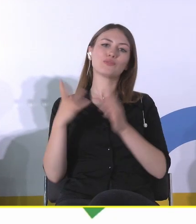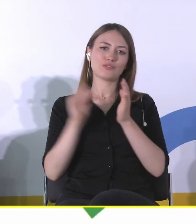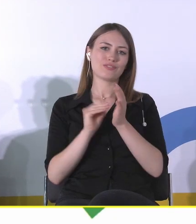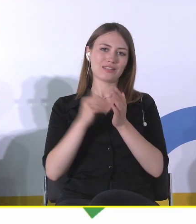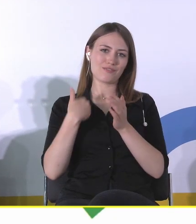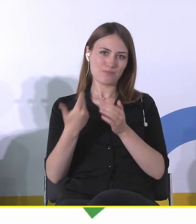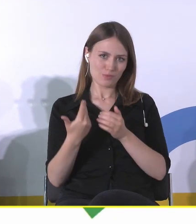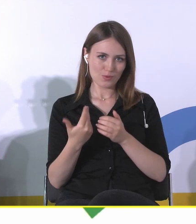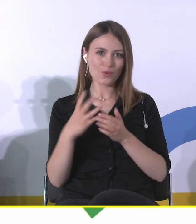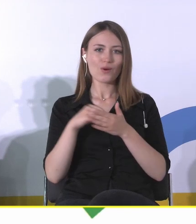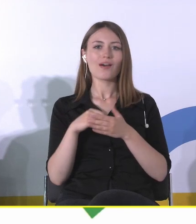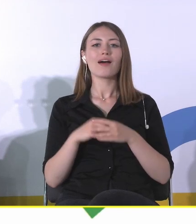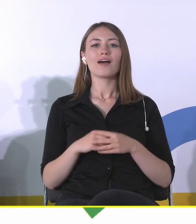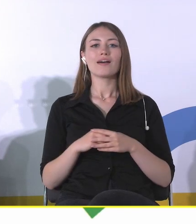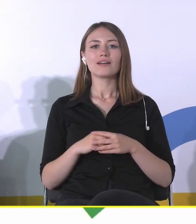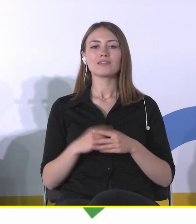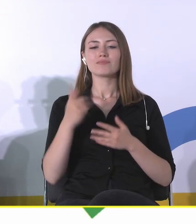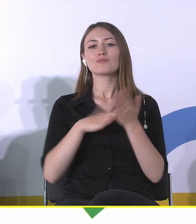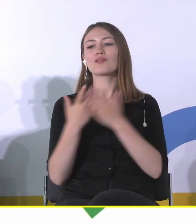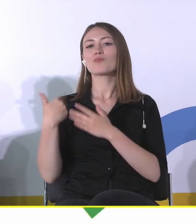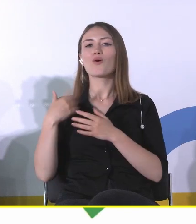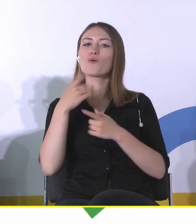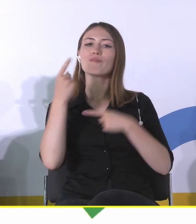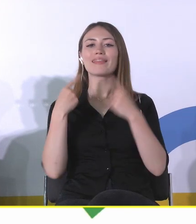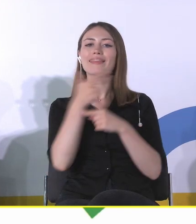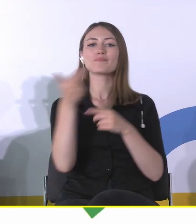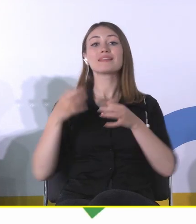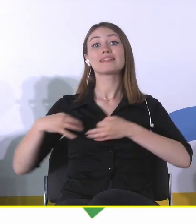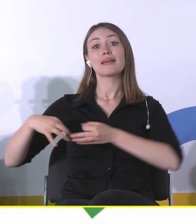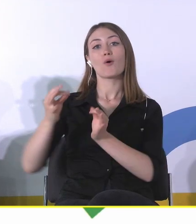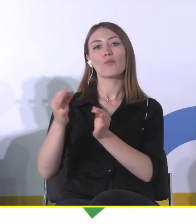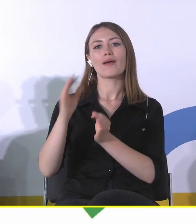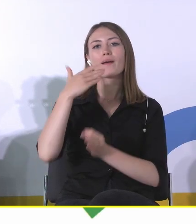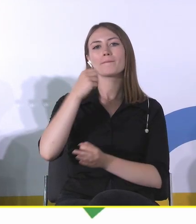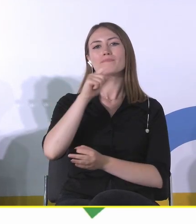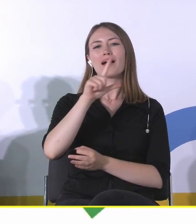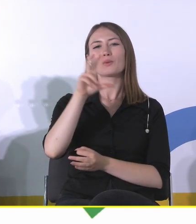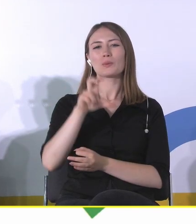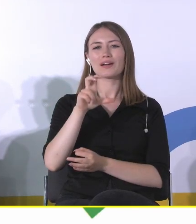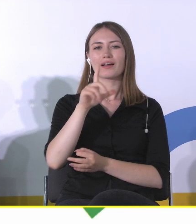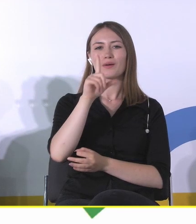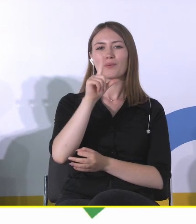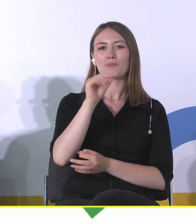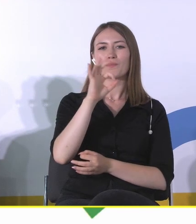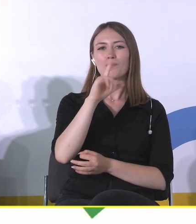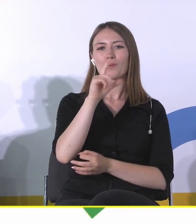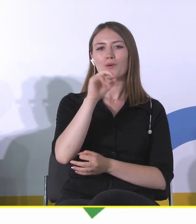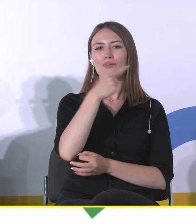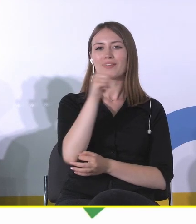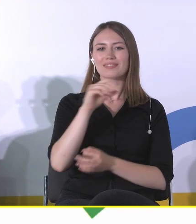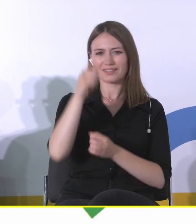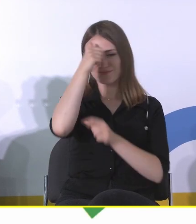pan profesor mówił o tych samochodach, no to jest właśnie coś takiego, tak, maluch, czy polonez, w kwestii architektury blok,